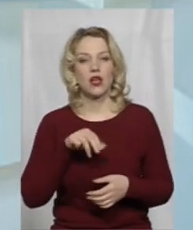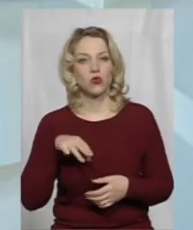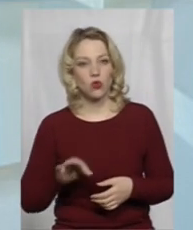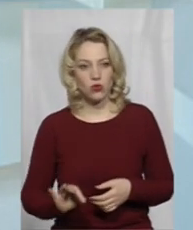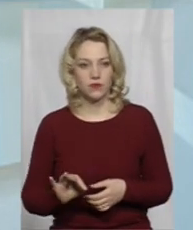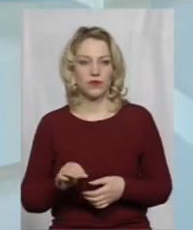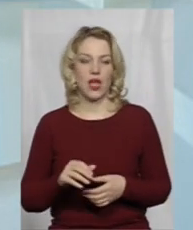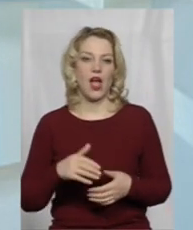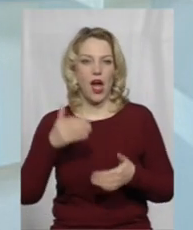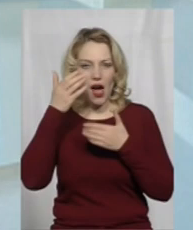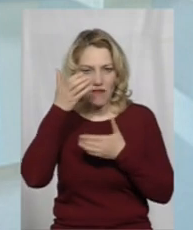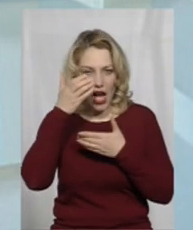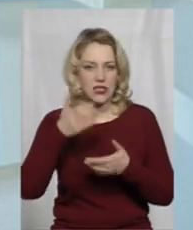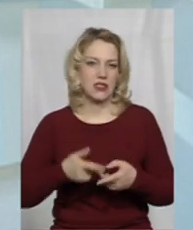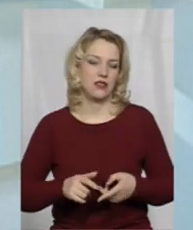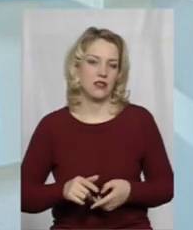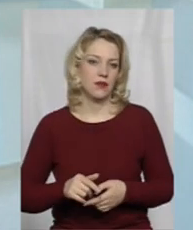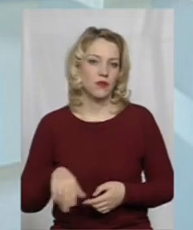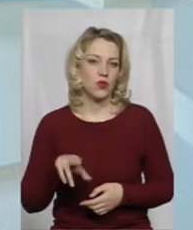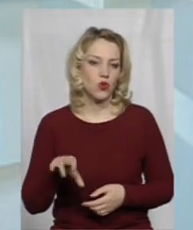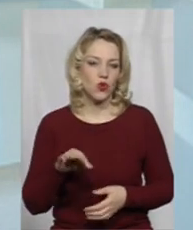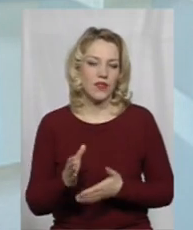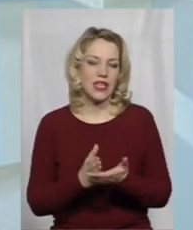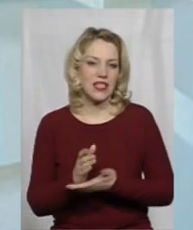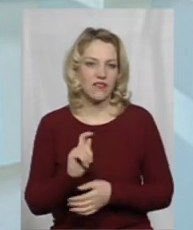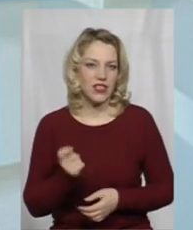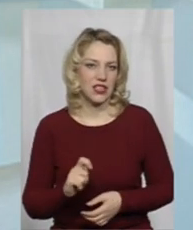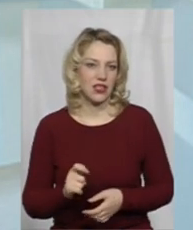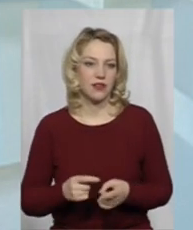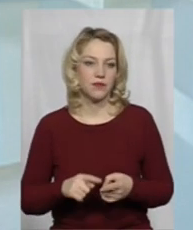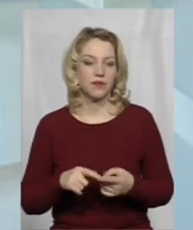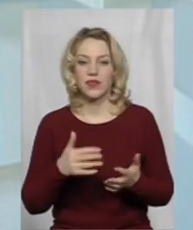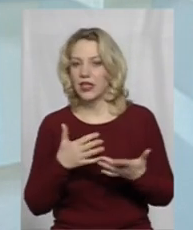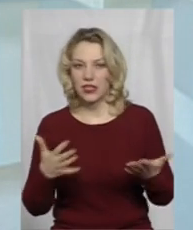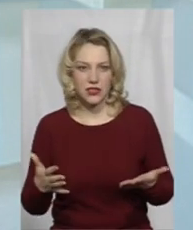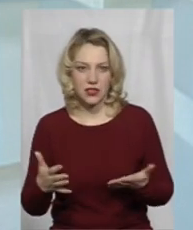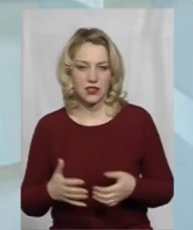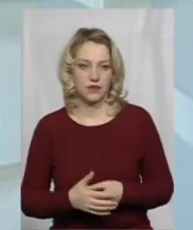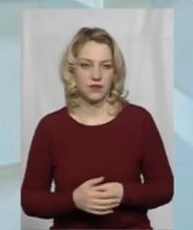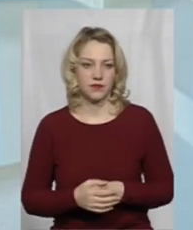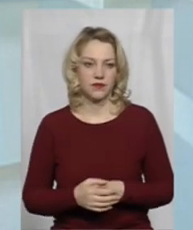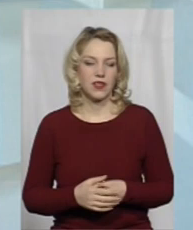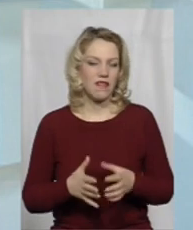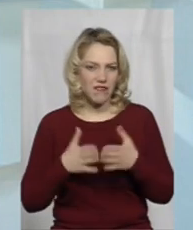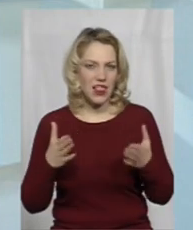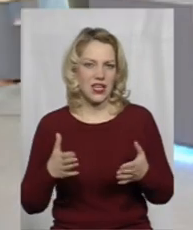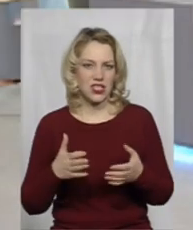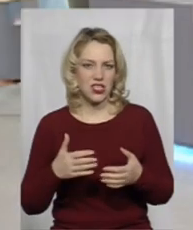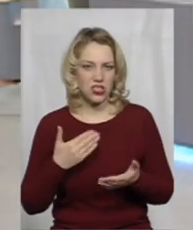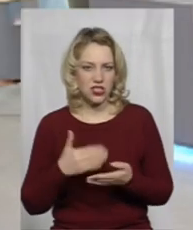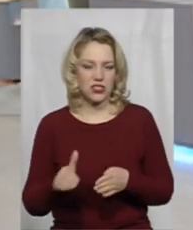АТО, до афганців, до ветеранів війни різних. Велика частина